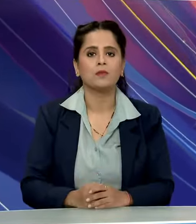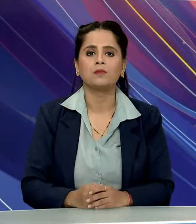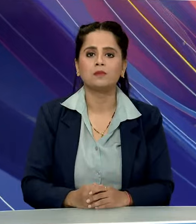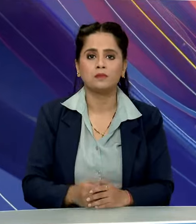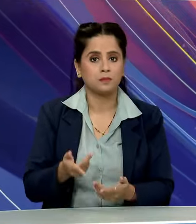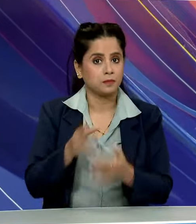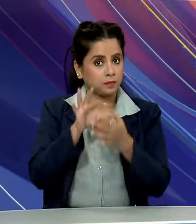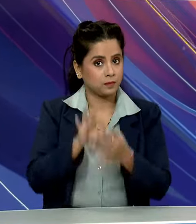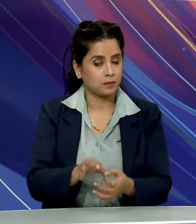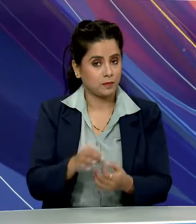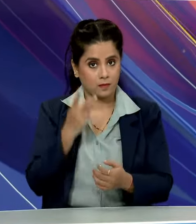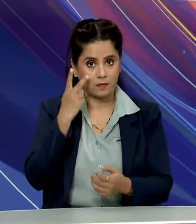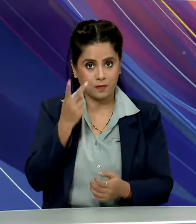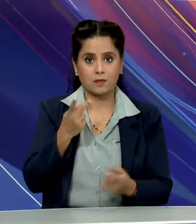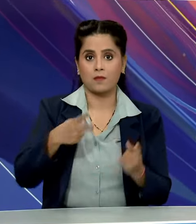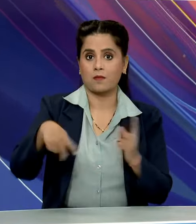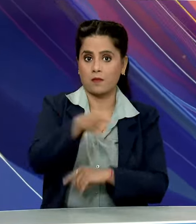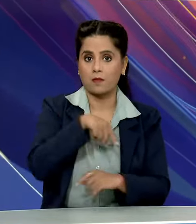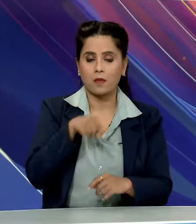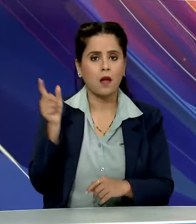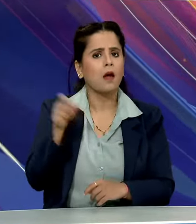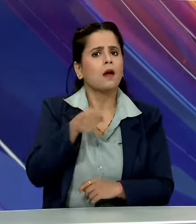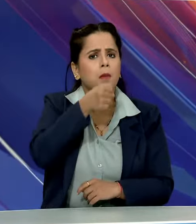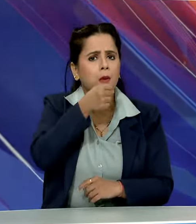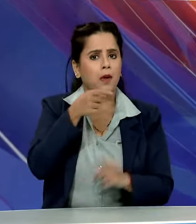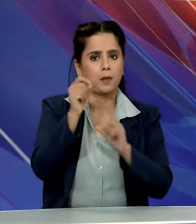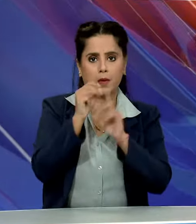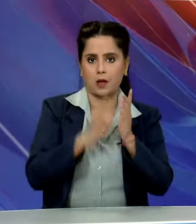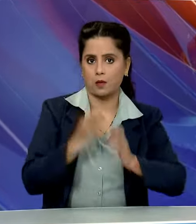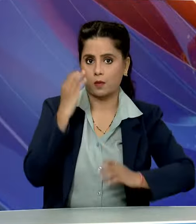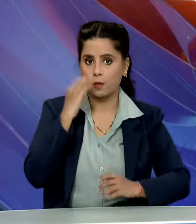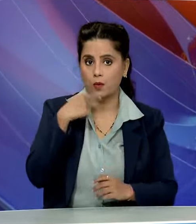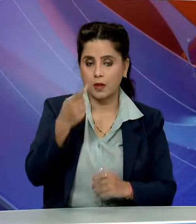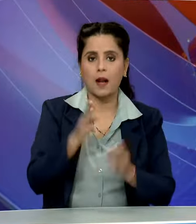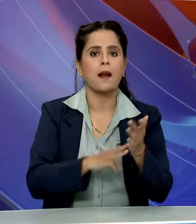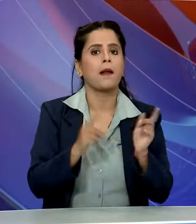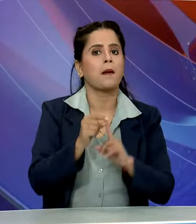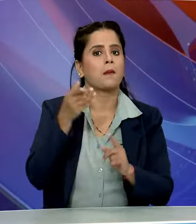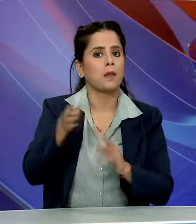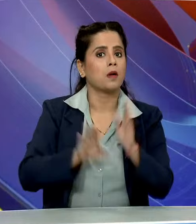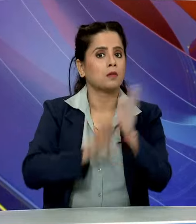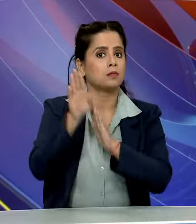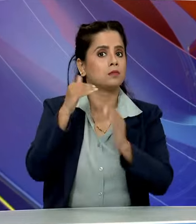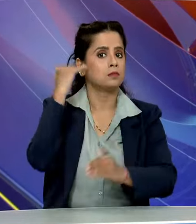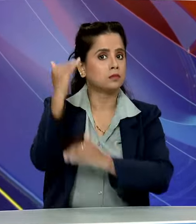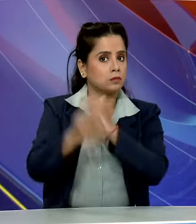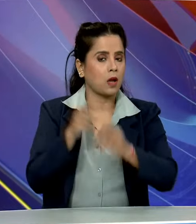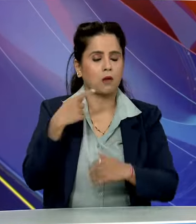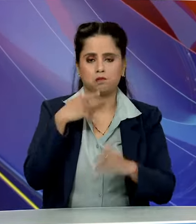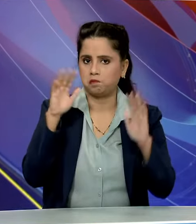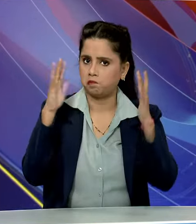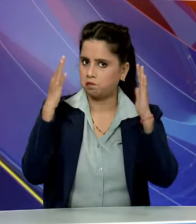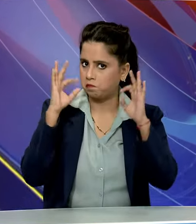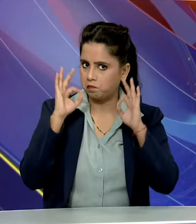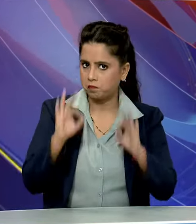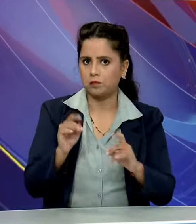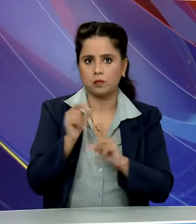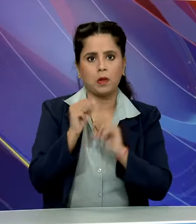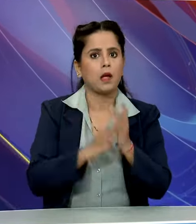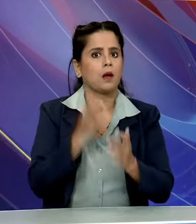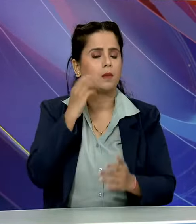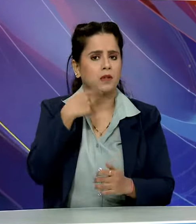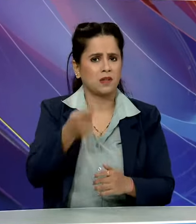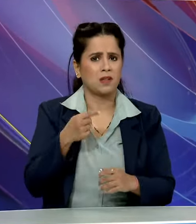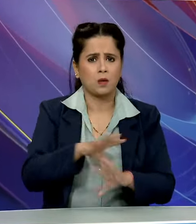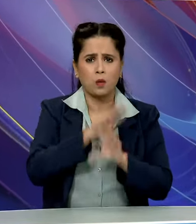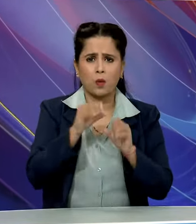और इस अफसर पर अपने संभोधन में प्रिधान मंत्री मोधी ने मध्य प्रिदिश में हुए विकास कार्यों को भी सराहा पीम ने कहा कि